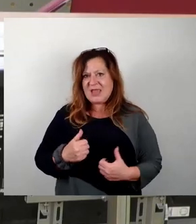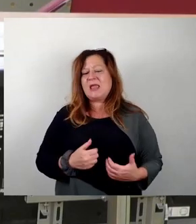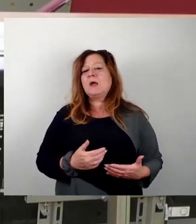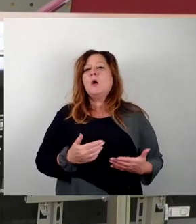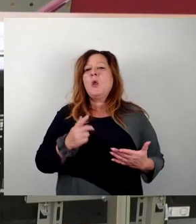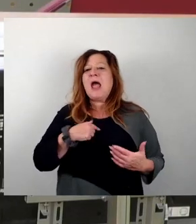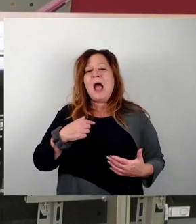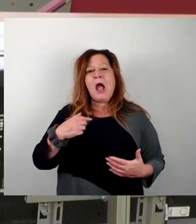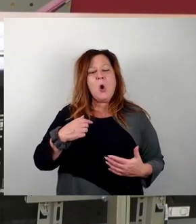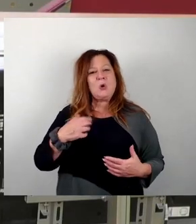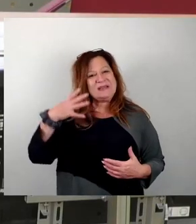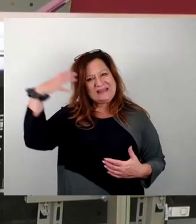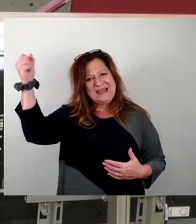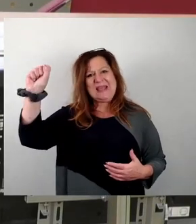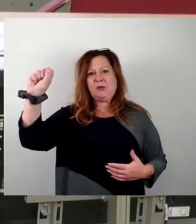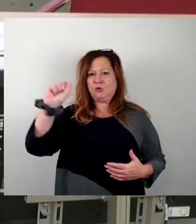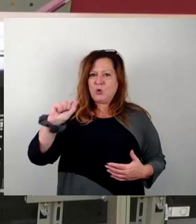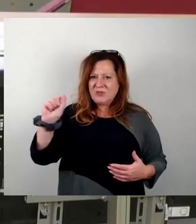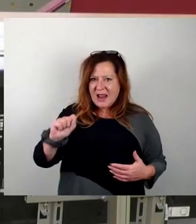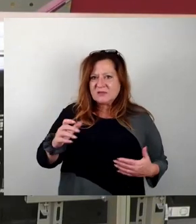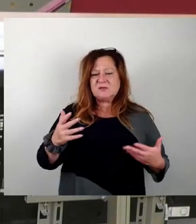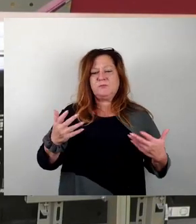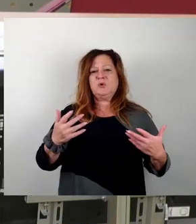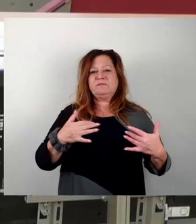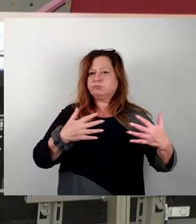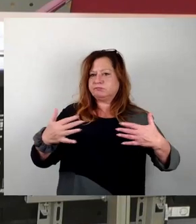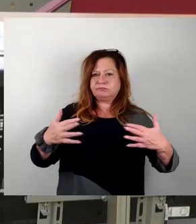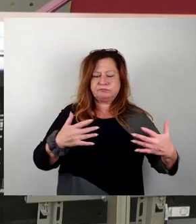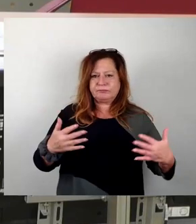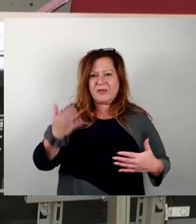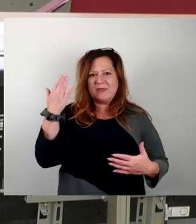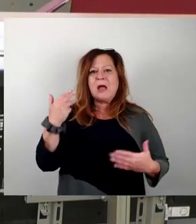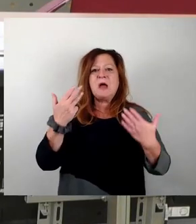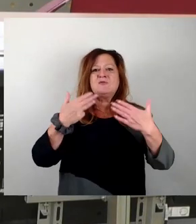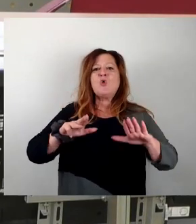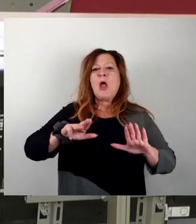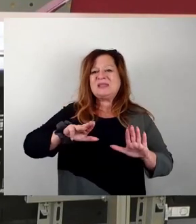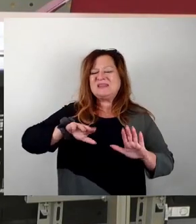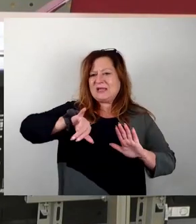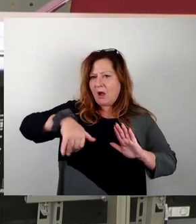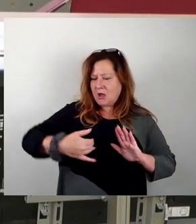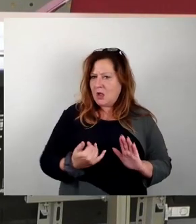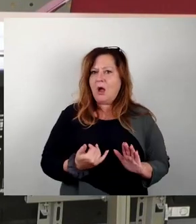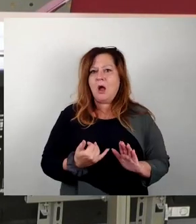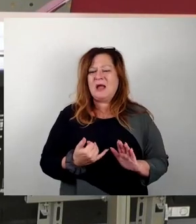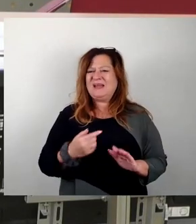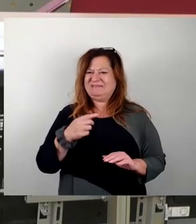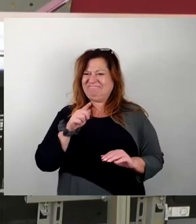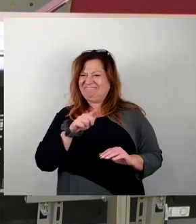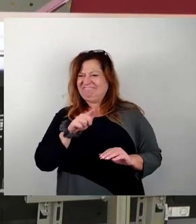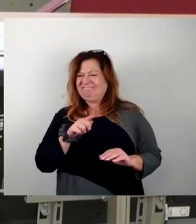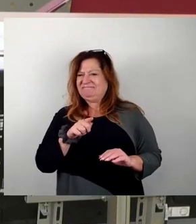und was da vielleicht alles noch mitschwingt, das wurde natürlich in den 90er Jahren auch deshalb wegen dieser Symbolik, denke ich,